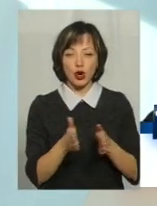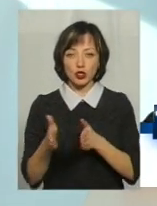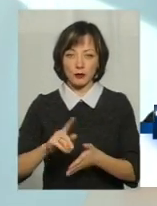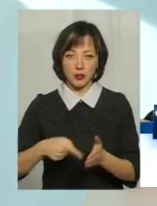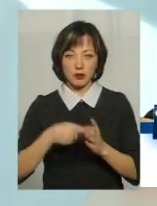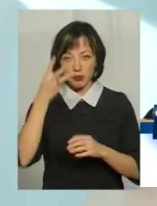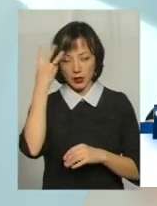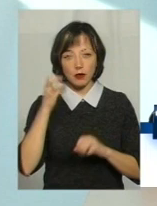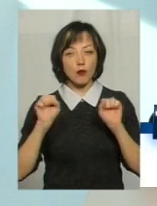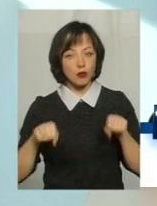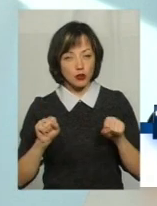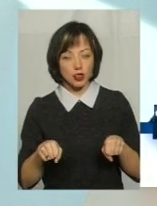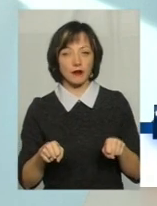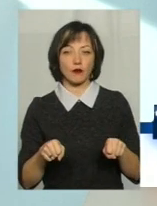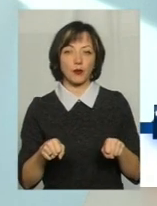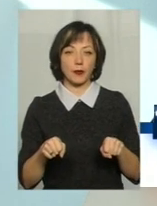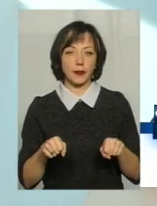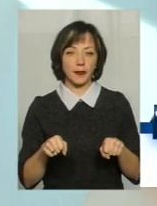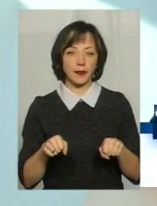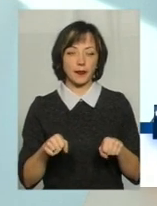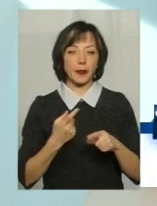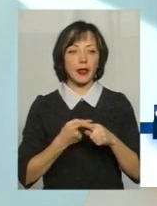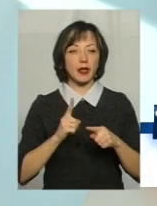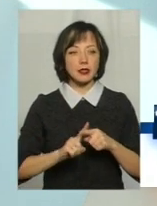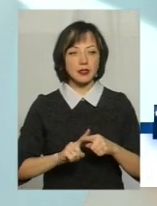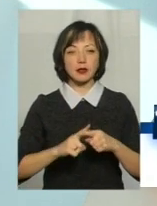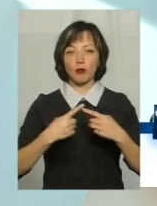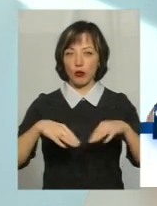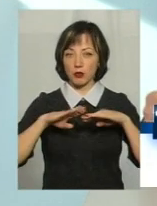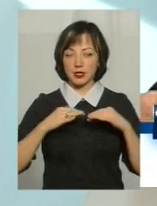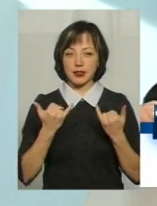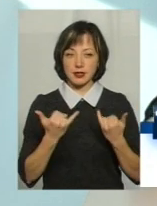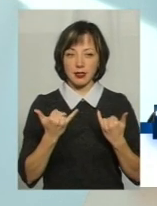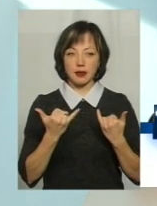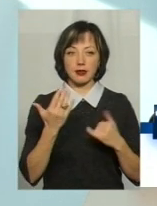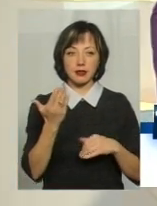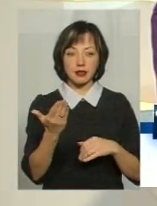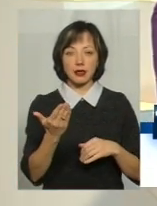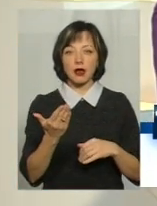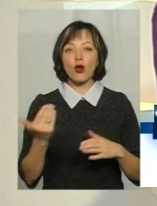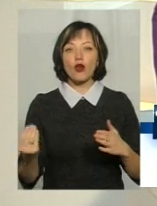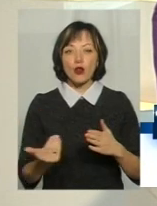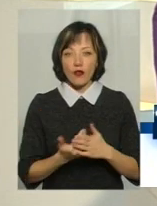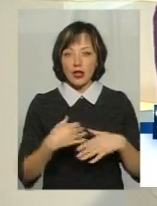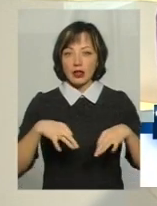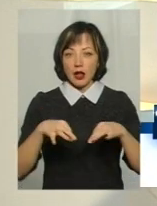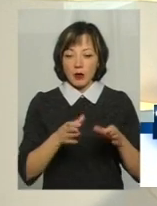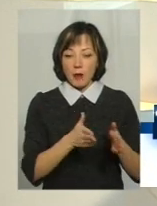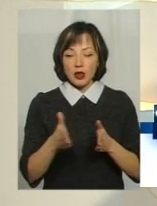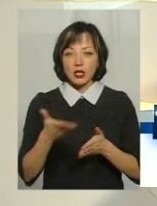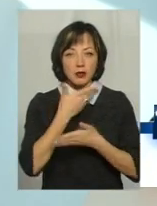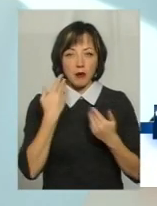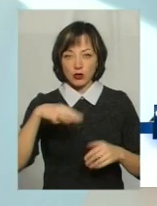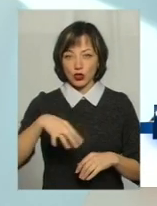І не виключно, що ці пропозиції, які зараз вже після затвердження... До речі, в новій транспортні мережі немає там 44